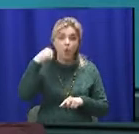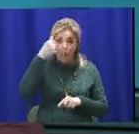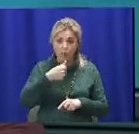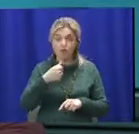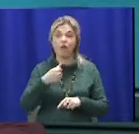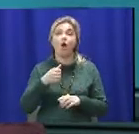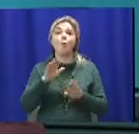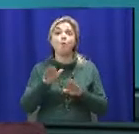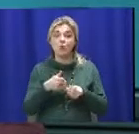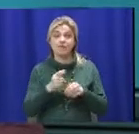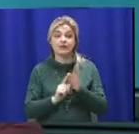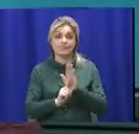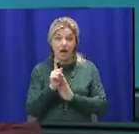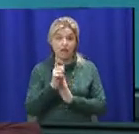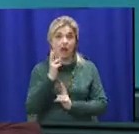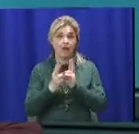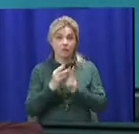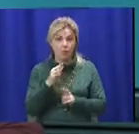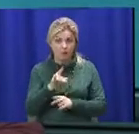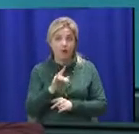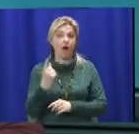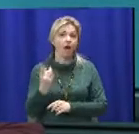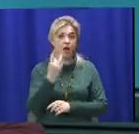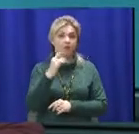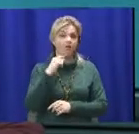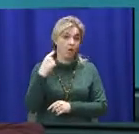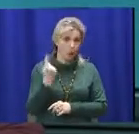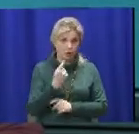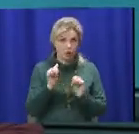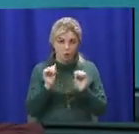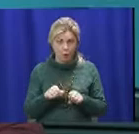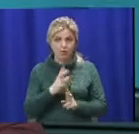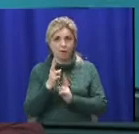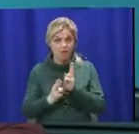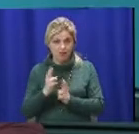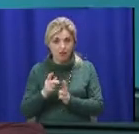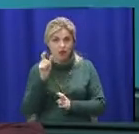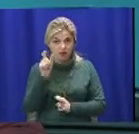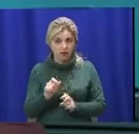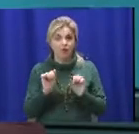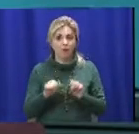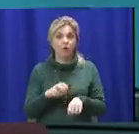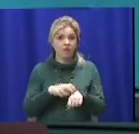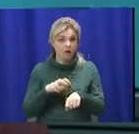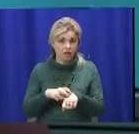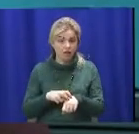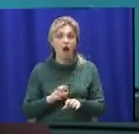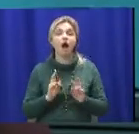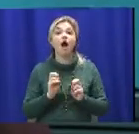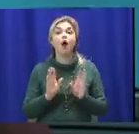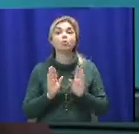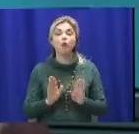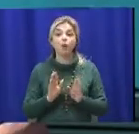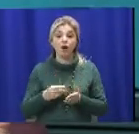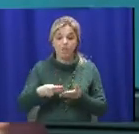реформы раз в год может поменять человек врача. Как только он подписывает